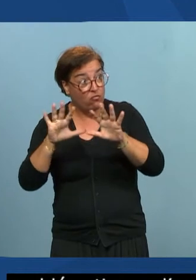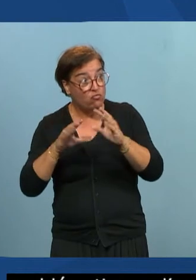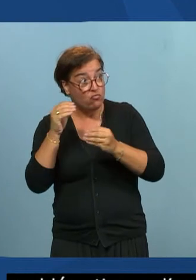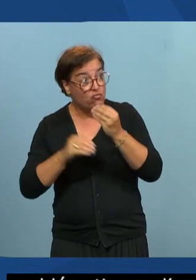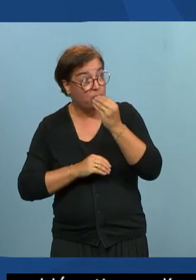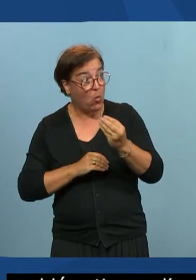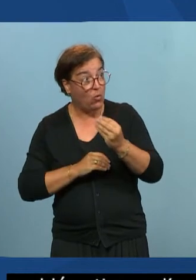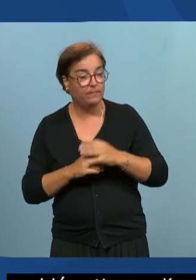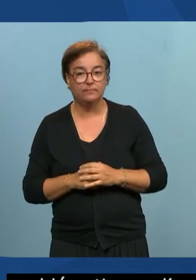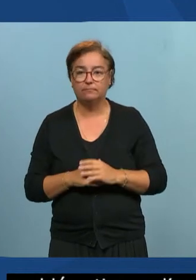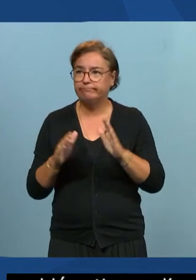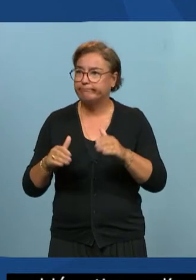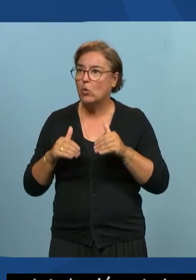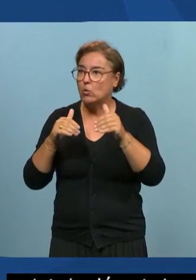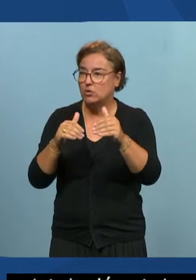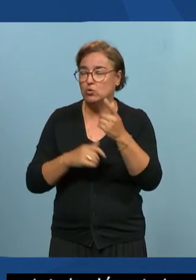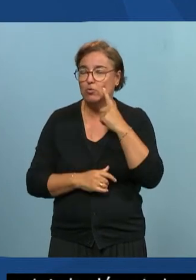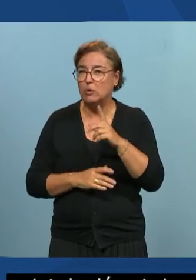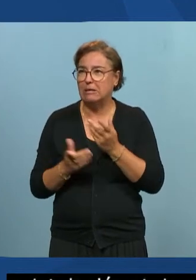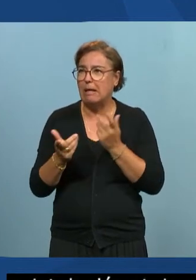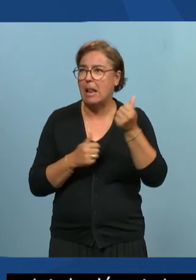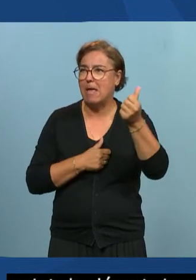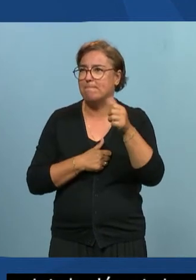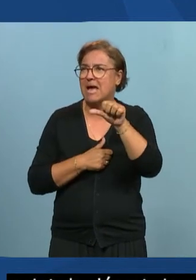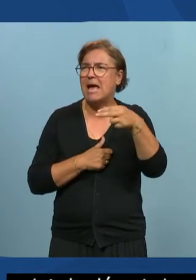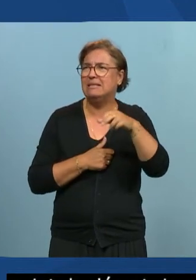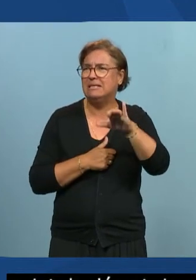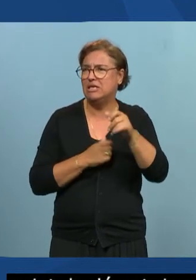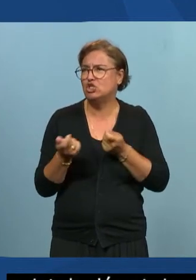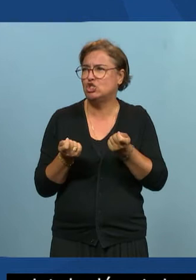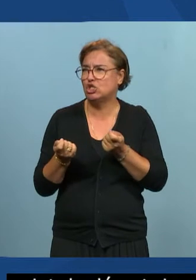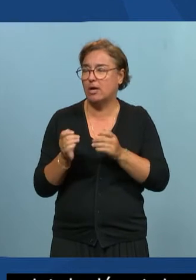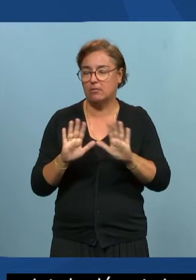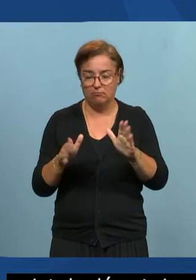Oui, elle continue. Je pense qu'elle est partie en régie, donc elle ne'entend peut-être même pas. continue.